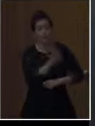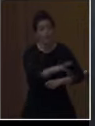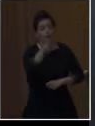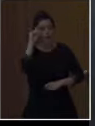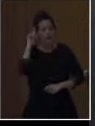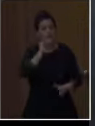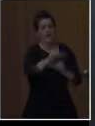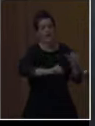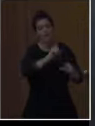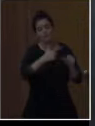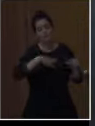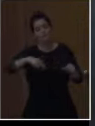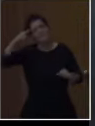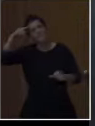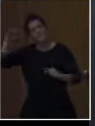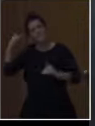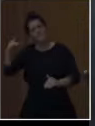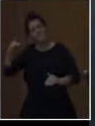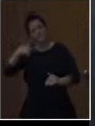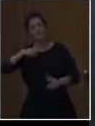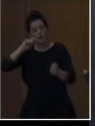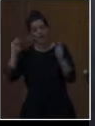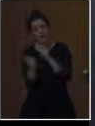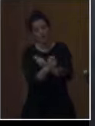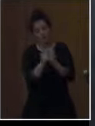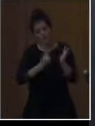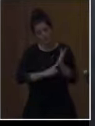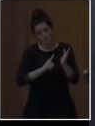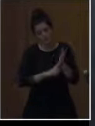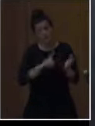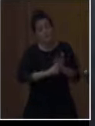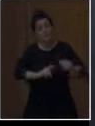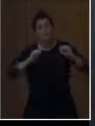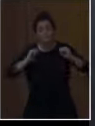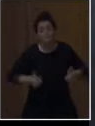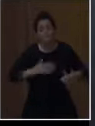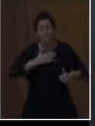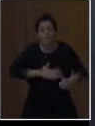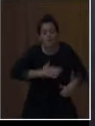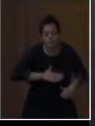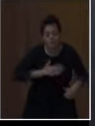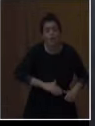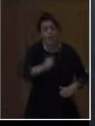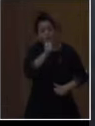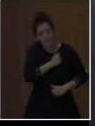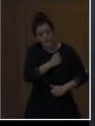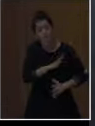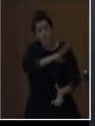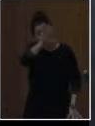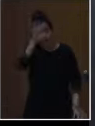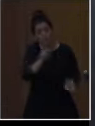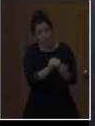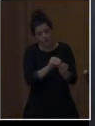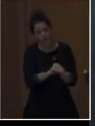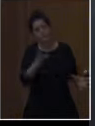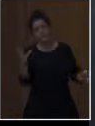είναι λίγο πολύ δεδομένες στο μυαλό όλων μας. Απαιτεί πάνω απ' όλα θέληση και πίστη. Ένα δυνατό πιστεύω του καθενός από εμάς